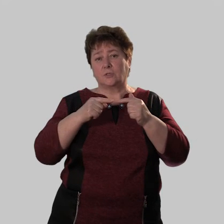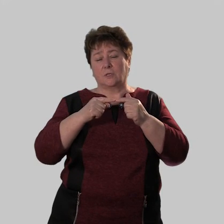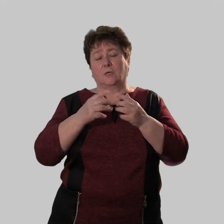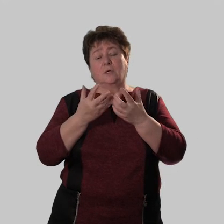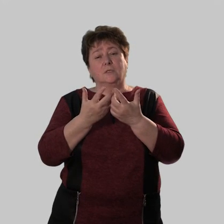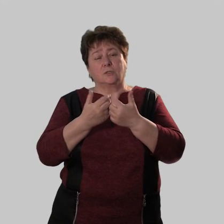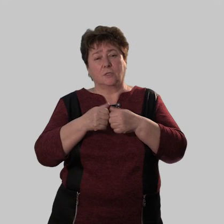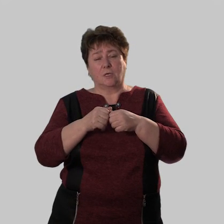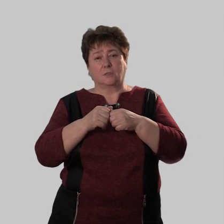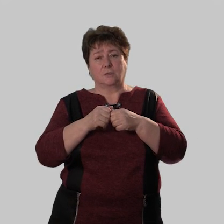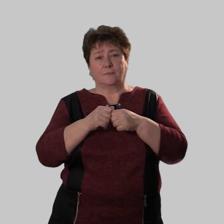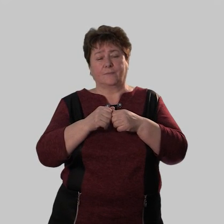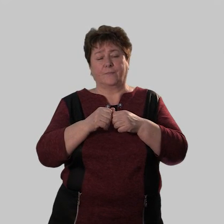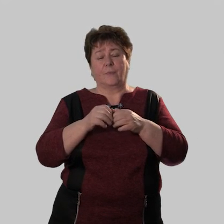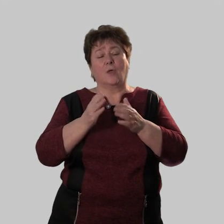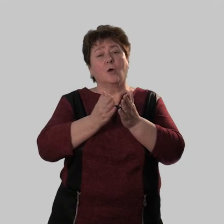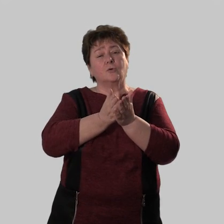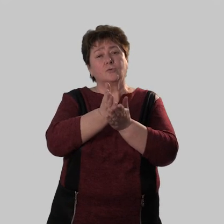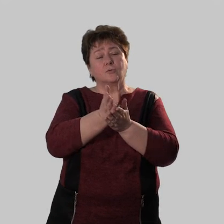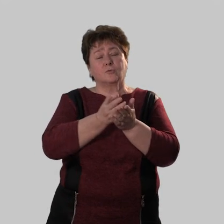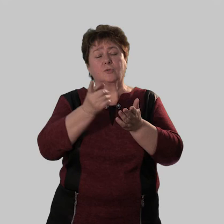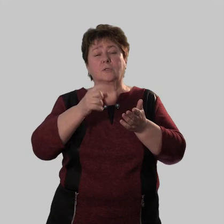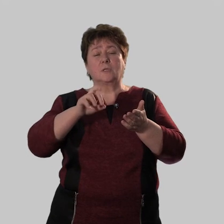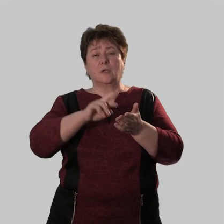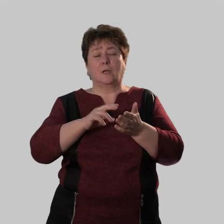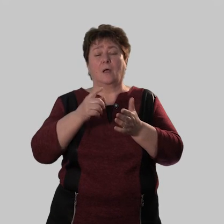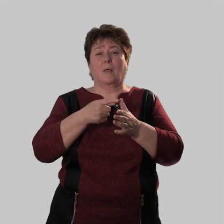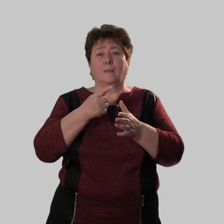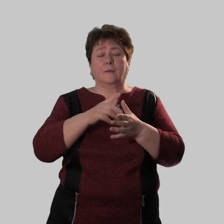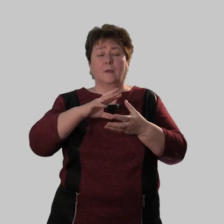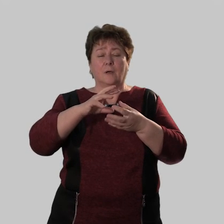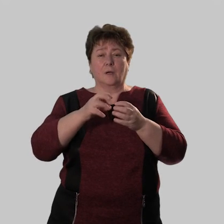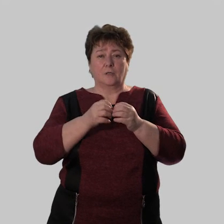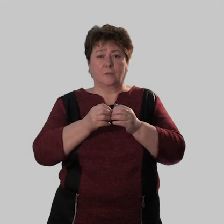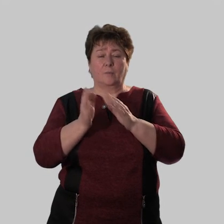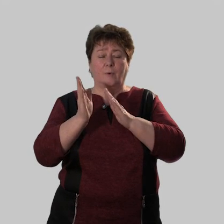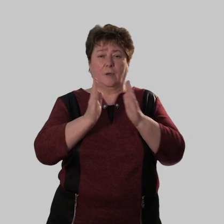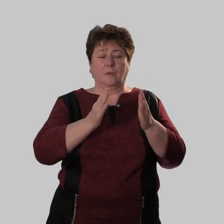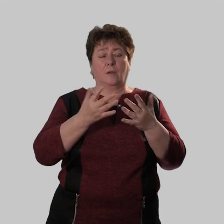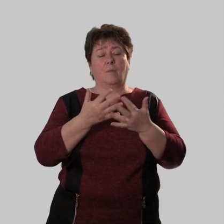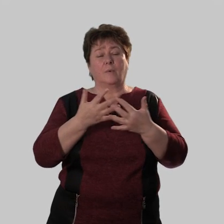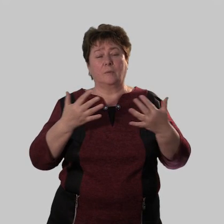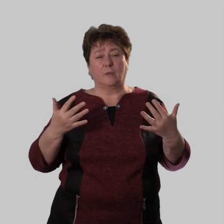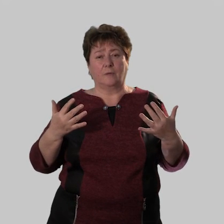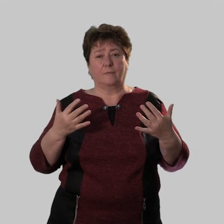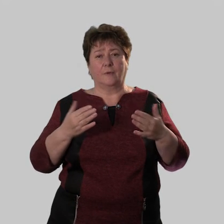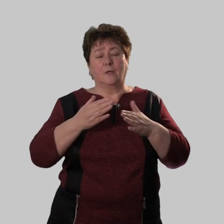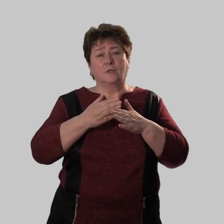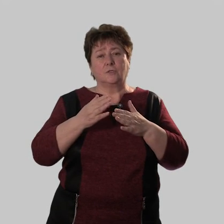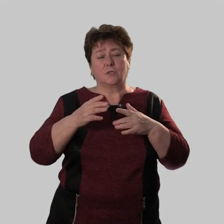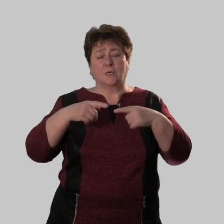уточняет, сочетается. Служит для обозначения количества и порядка предметов.